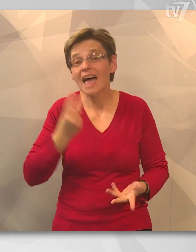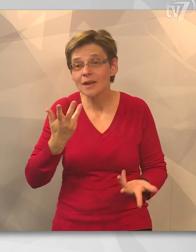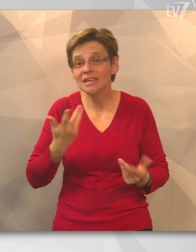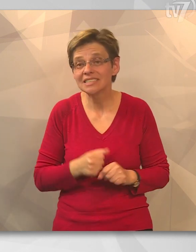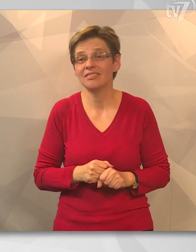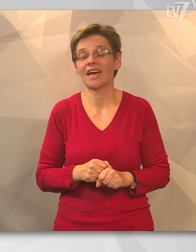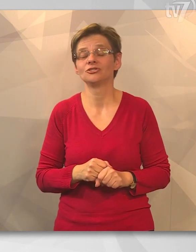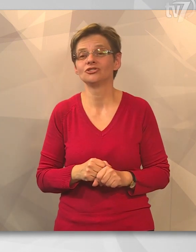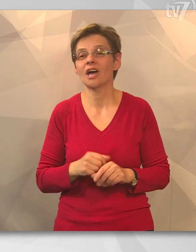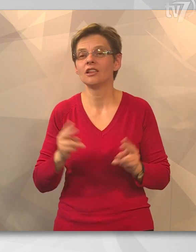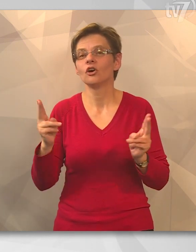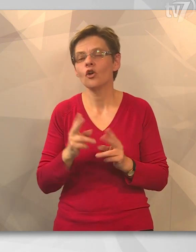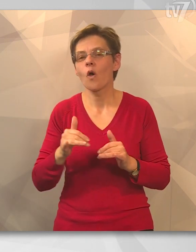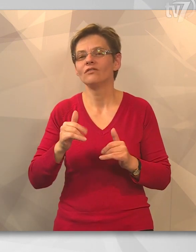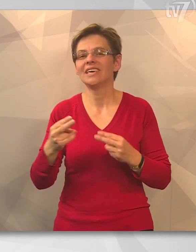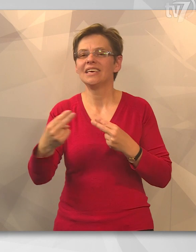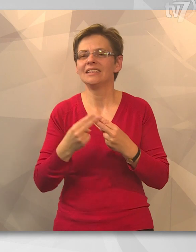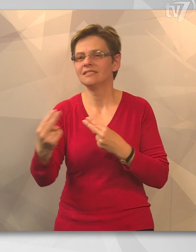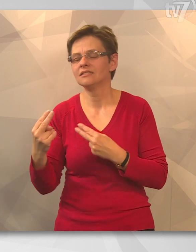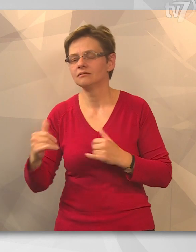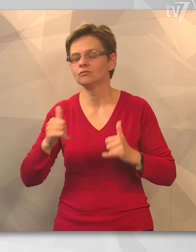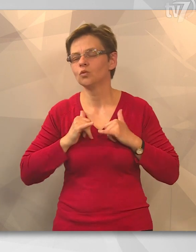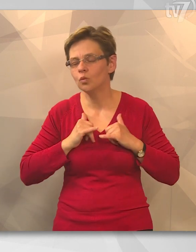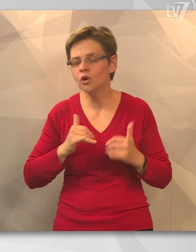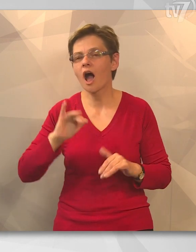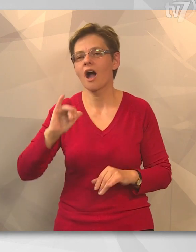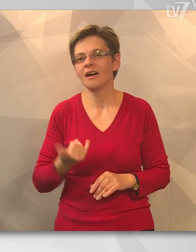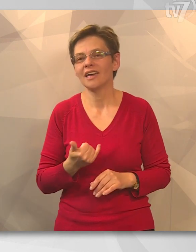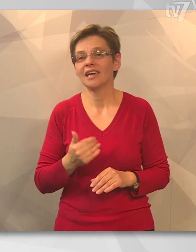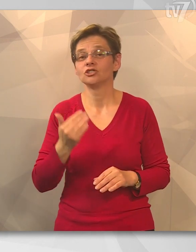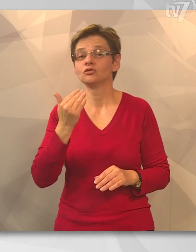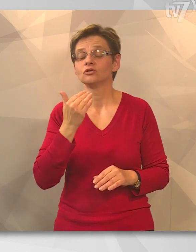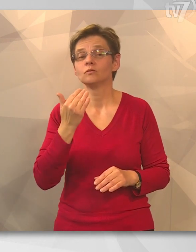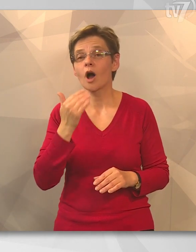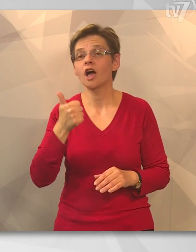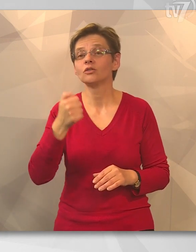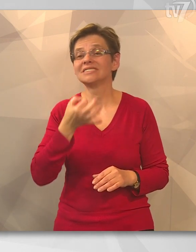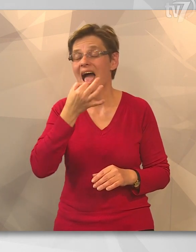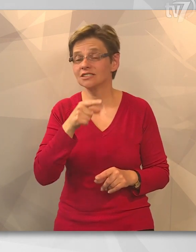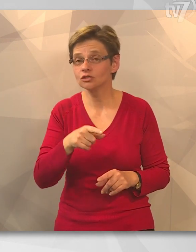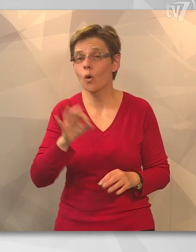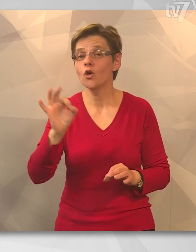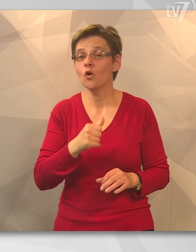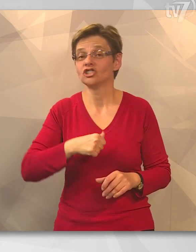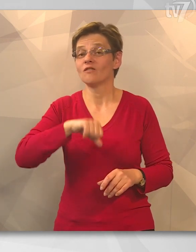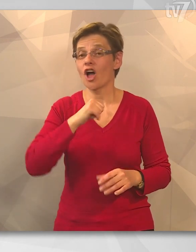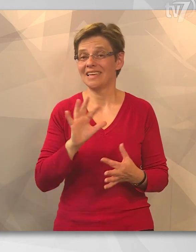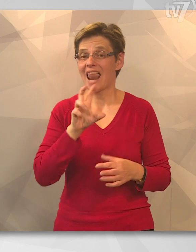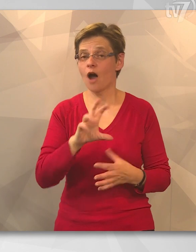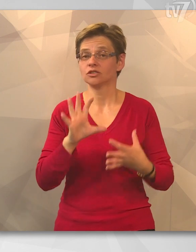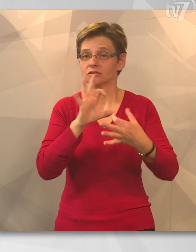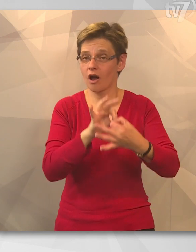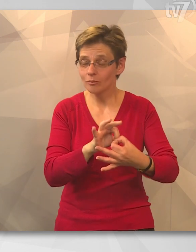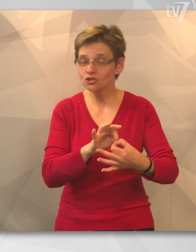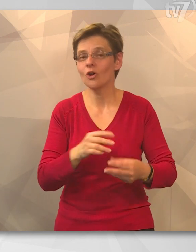természetesen rövid kis túrákat tenni, illetve mivel Balatonszászóra megyünk, és József Attila